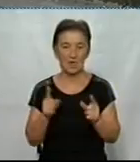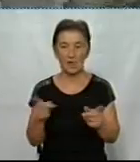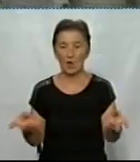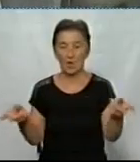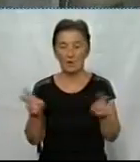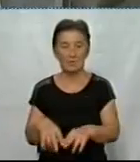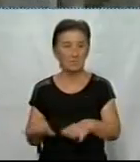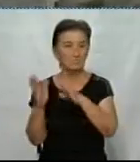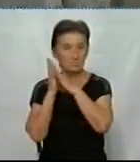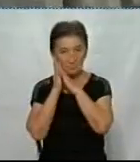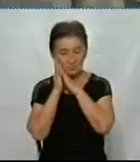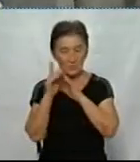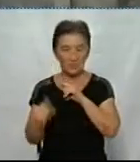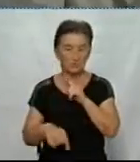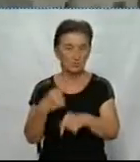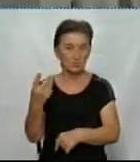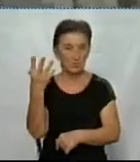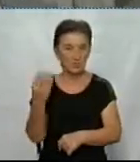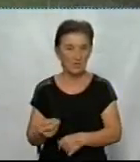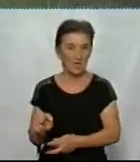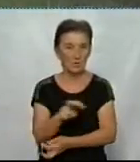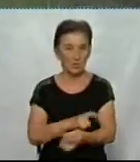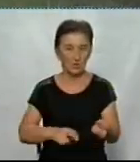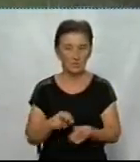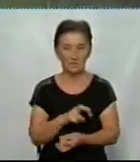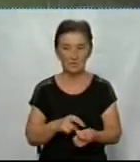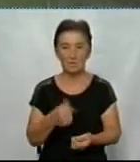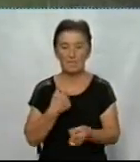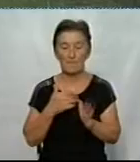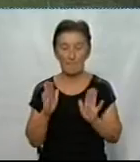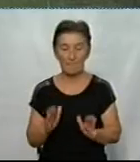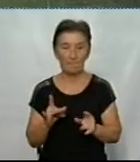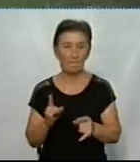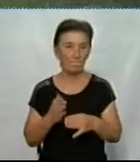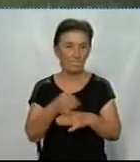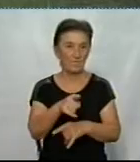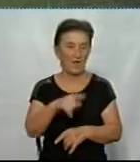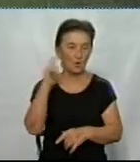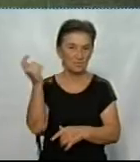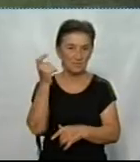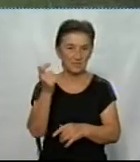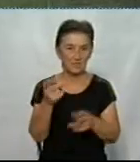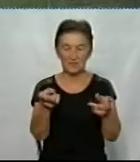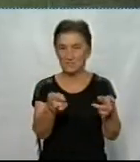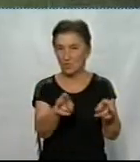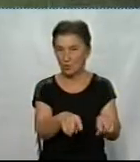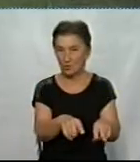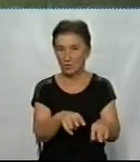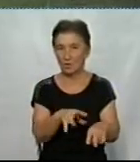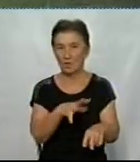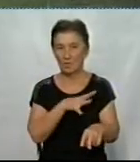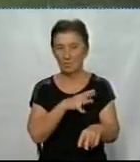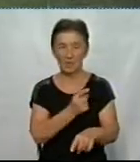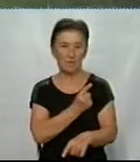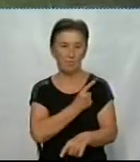на ніч у Латишевому, щоб наступного дня продовжити пошуки. Як тільки ми заїхали на це господарство, залишилися, там були встановлені